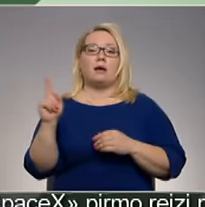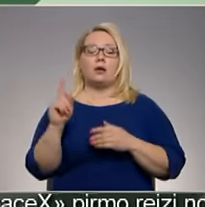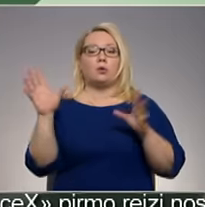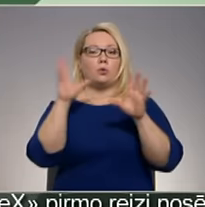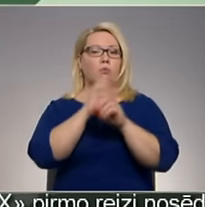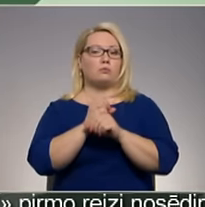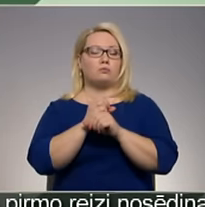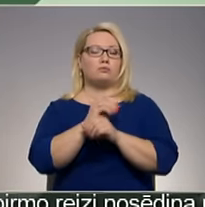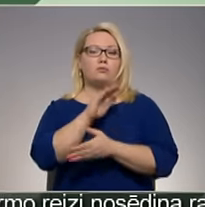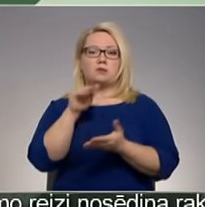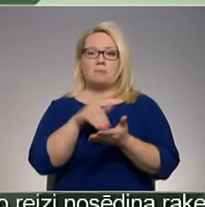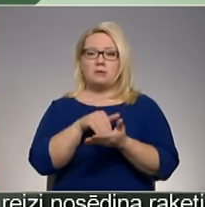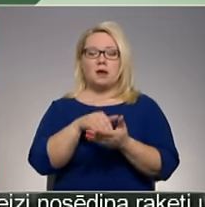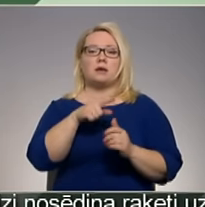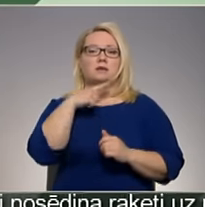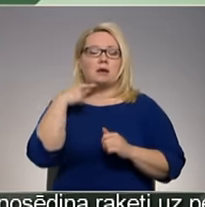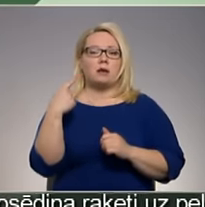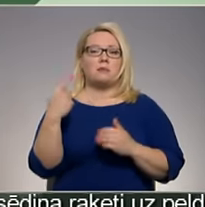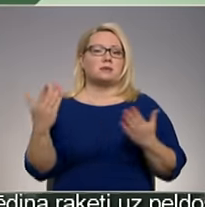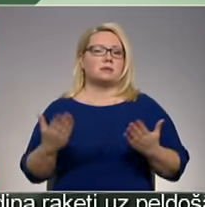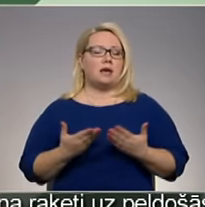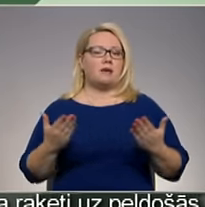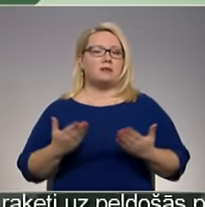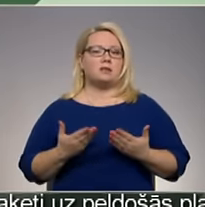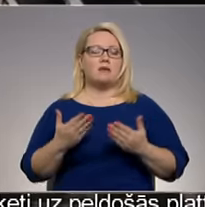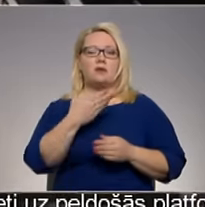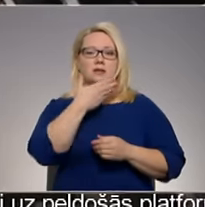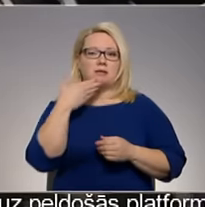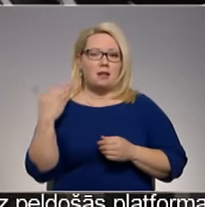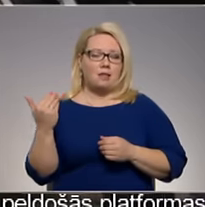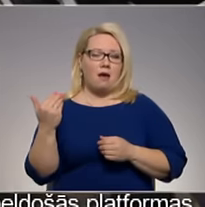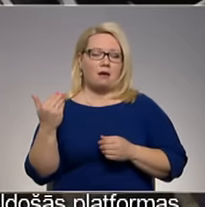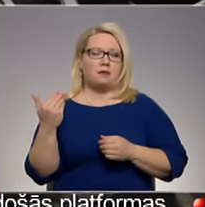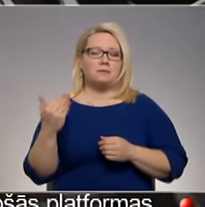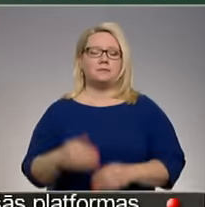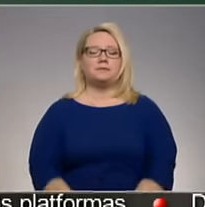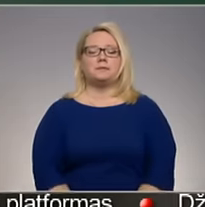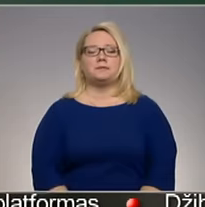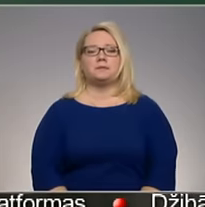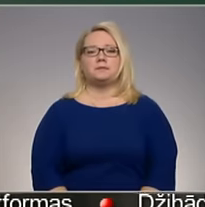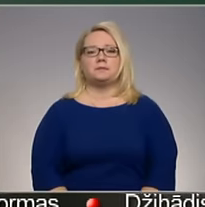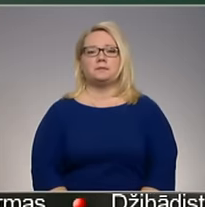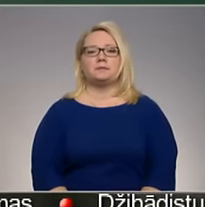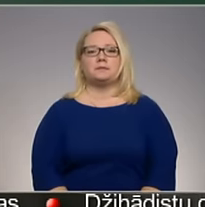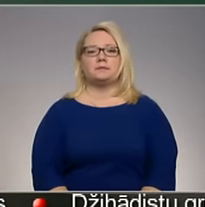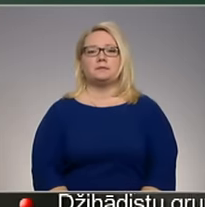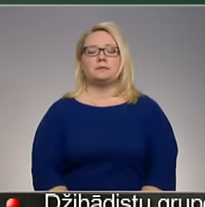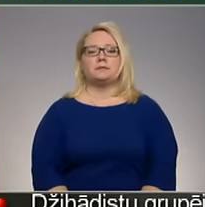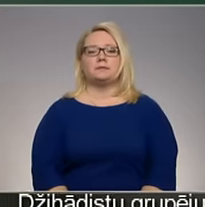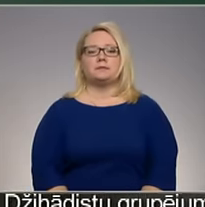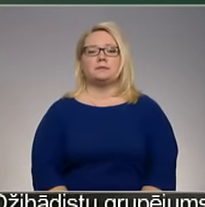tumšums apstājies, nu gribās dzīvi dzīvot ciltāk. Madar Līcīta Aigarskovaļēlskis, Latvijas